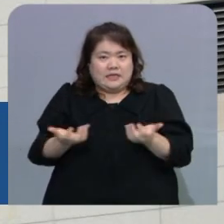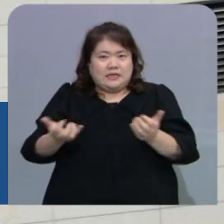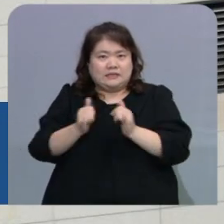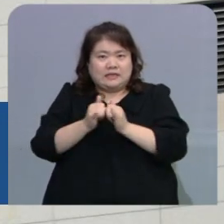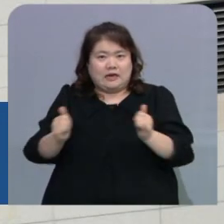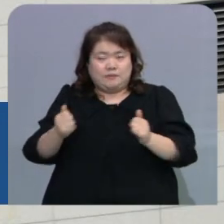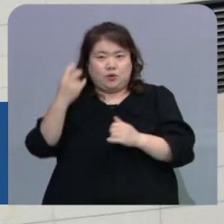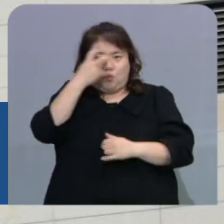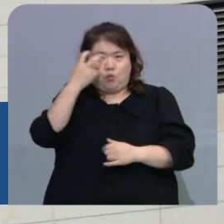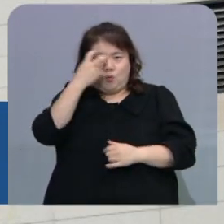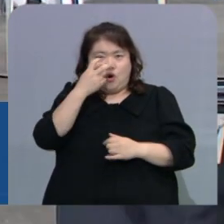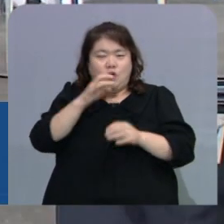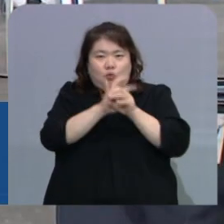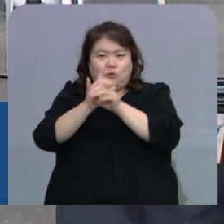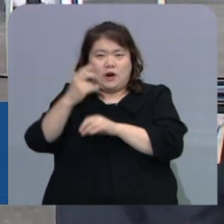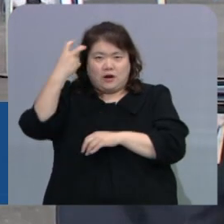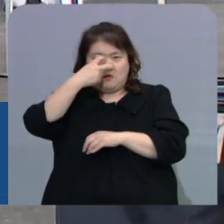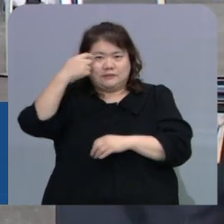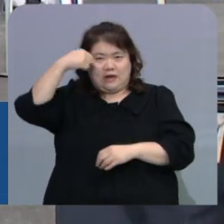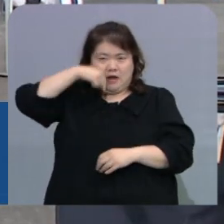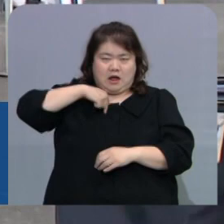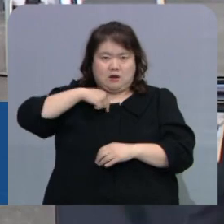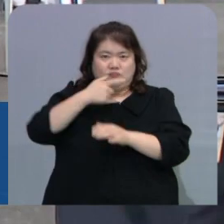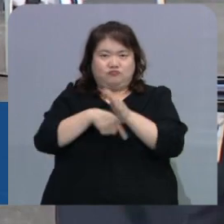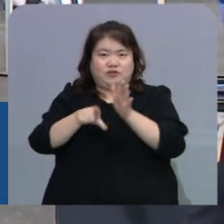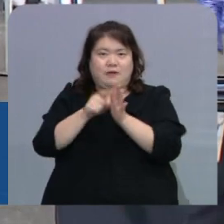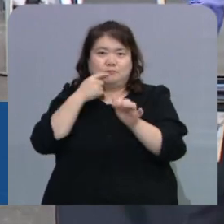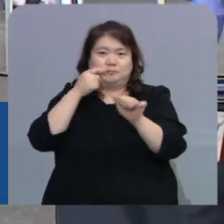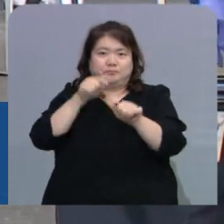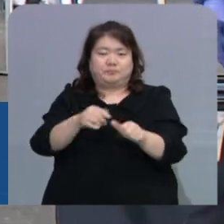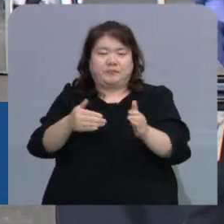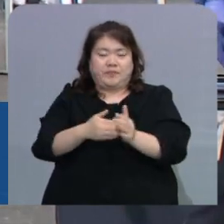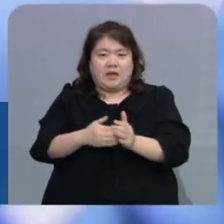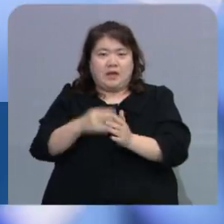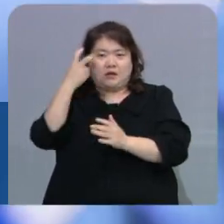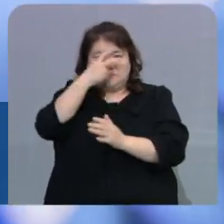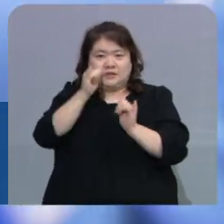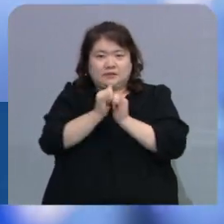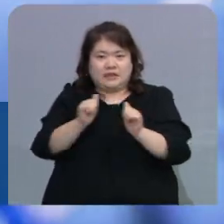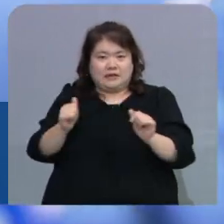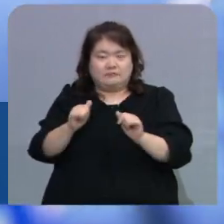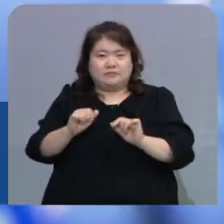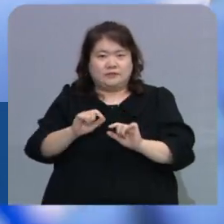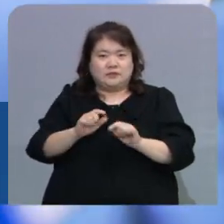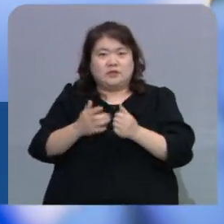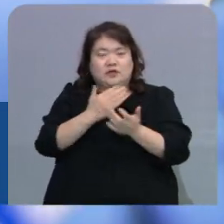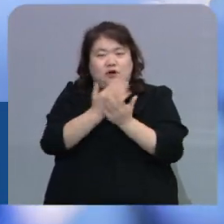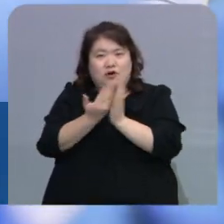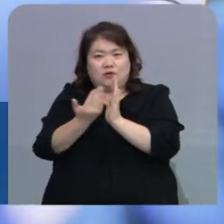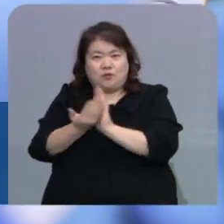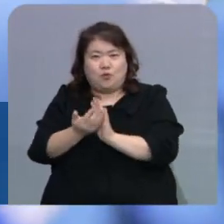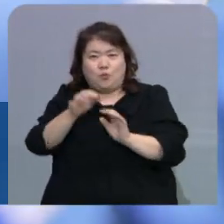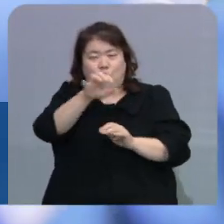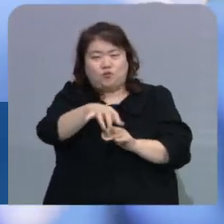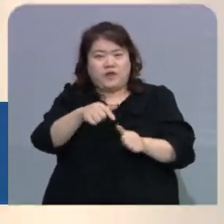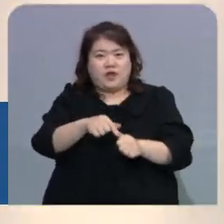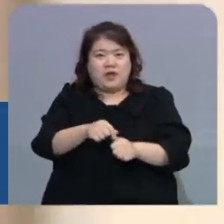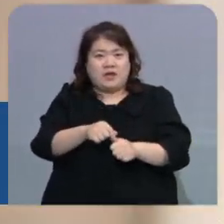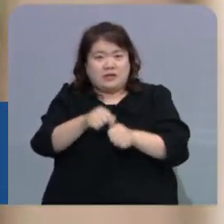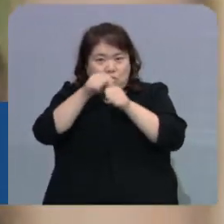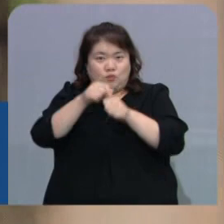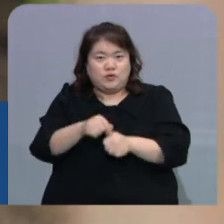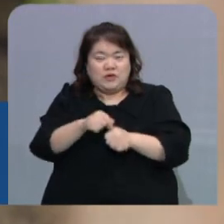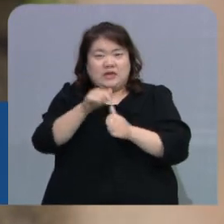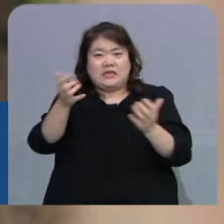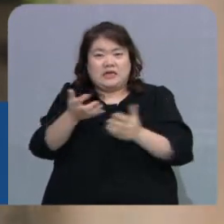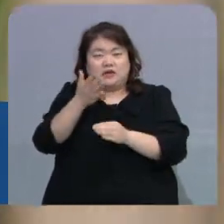받도록 긴급 행정명령을 내렸습니다. 검사 대상은 일용직, 파견직 등 모든 고용 형태의 외국인